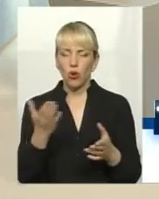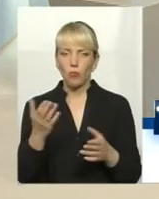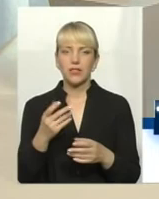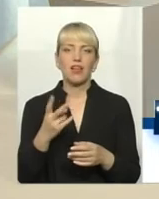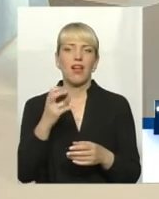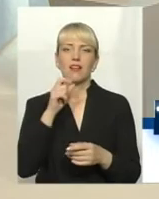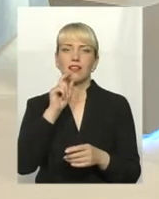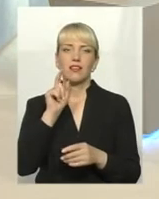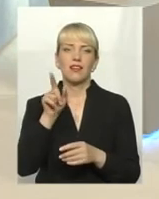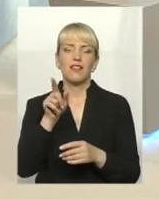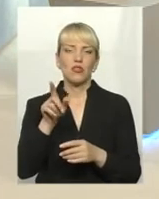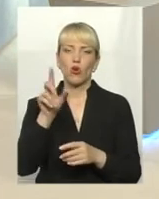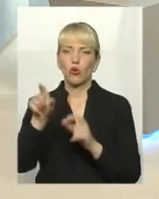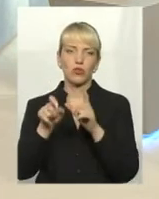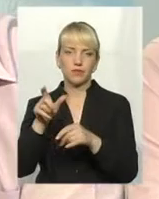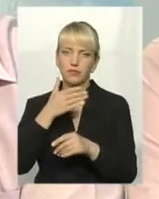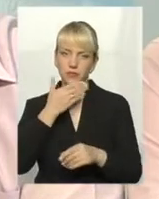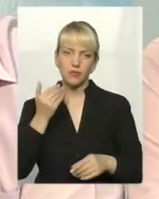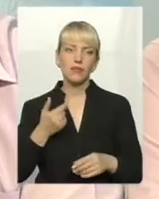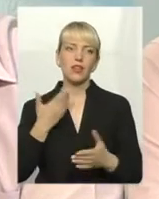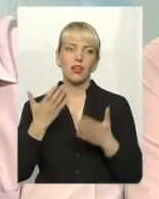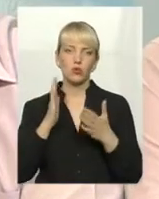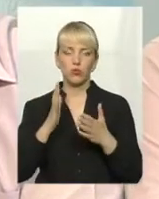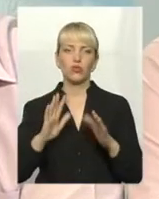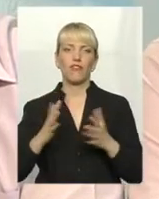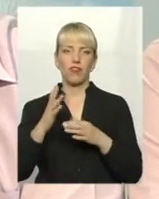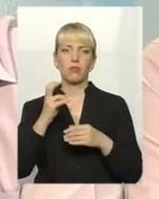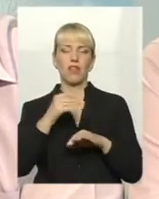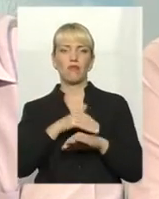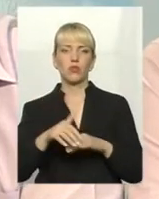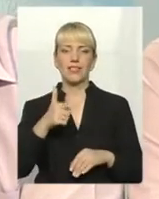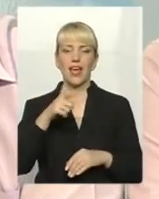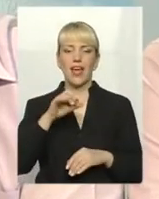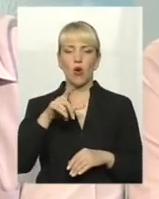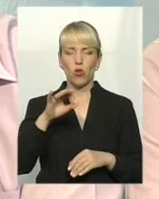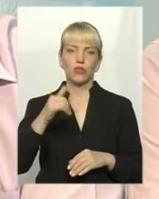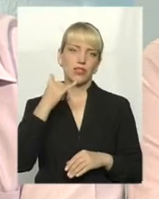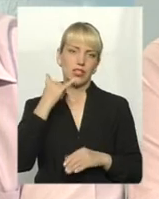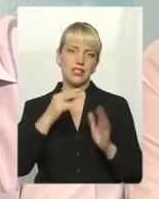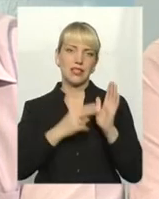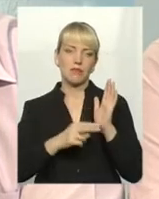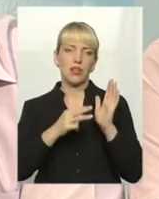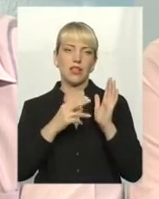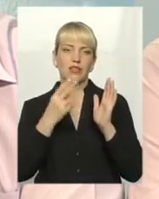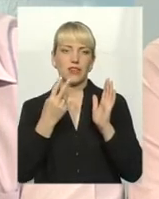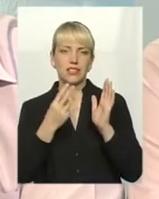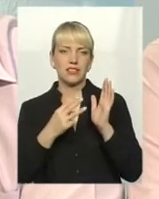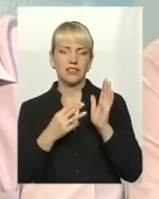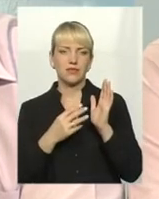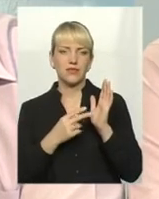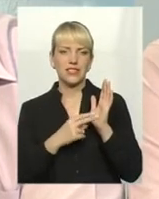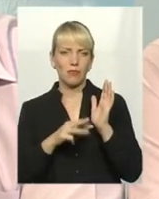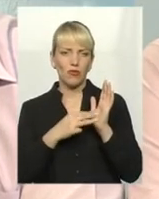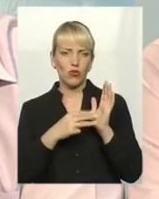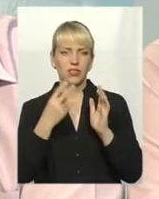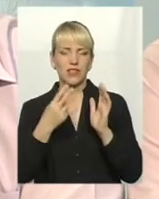якщо знову повторно будуть такі випадки на вулиці Геологів, телефонуйте, будь ласка, 70 28 39, це телефон гарячої лінії